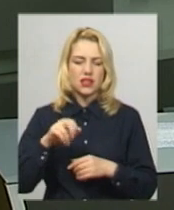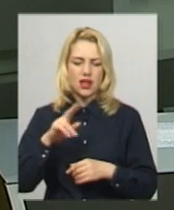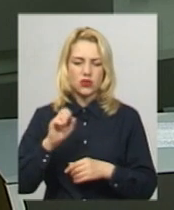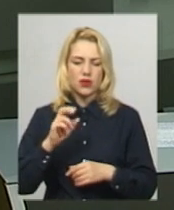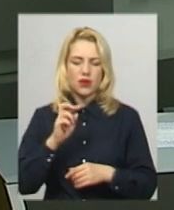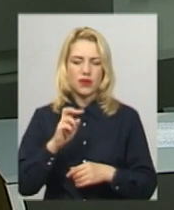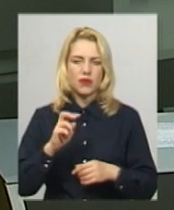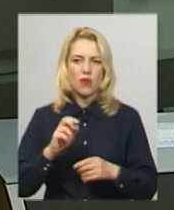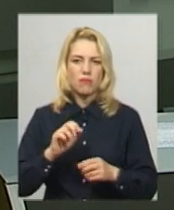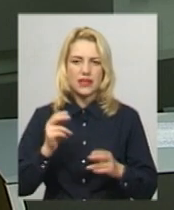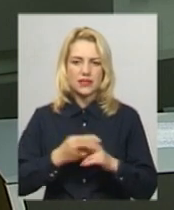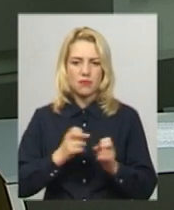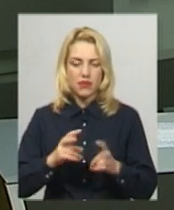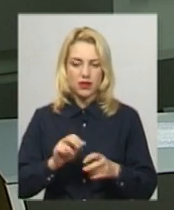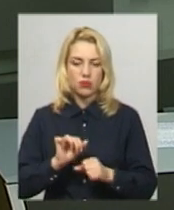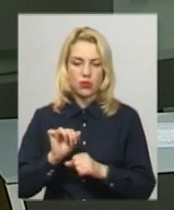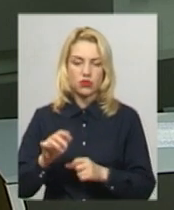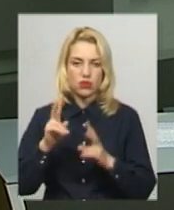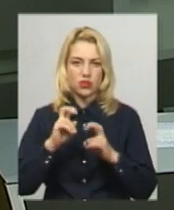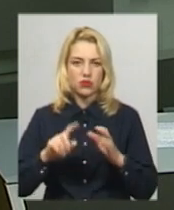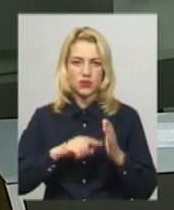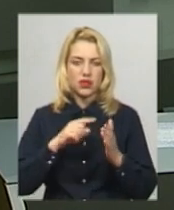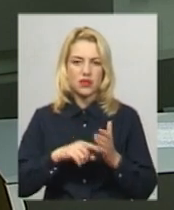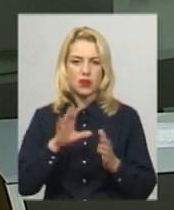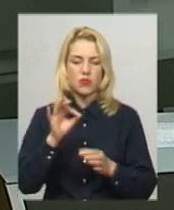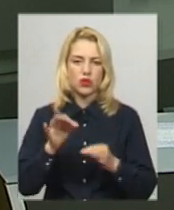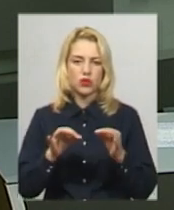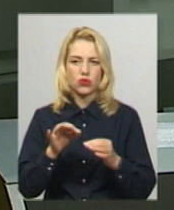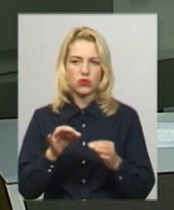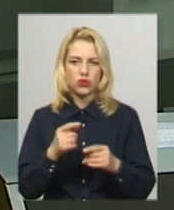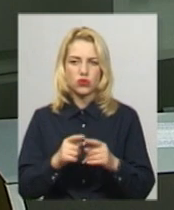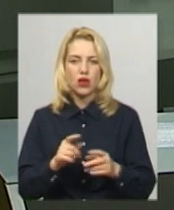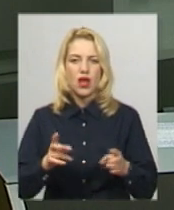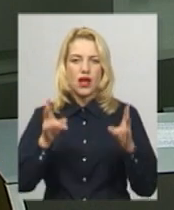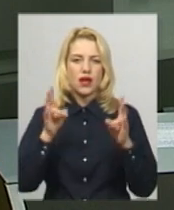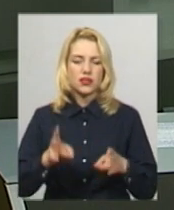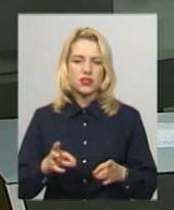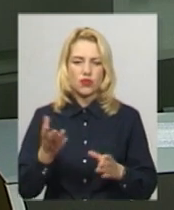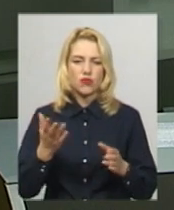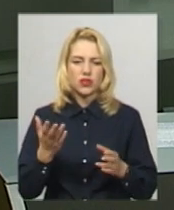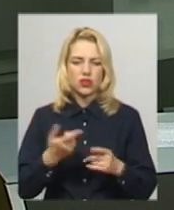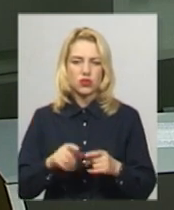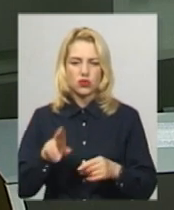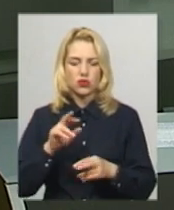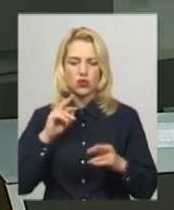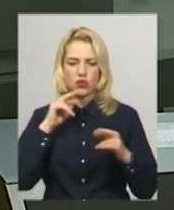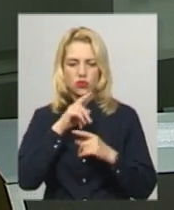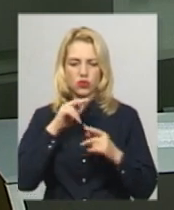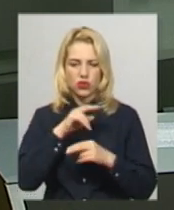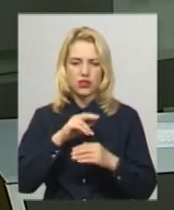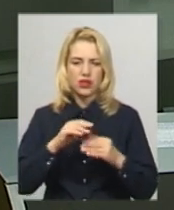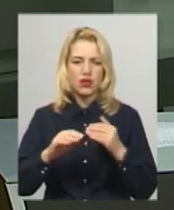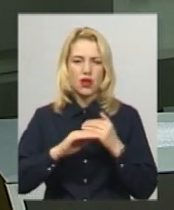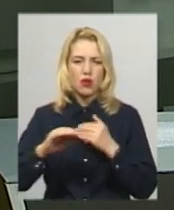розглянути питання про екологічну катастрофу, яка, на його думку, утворилася в Україні внаслідок утруєння полів отрутохімікатами.